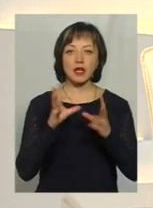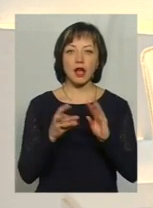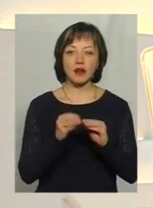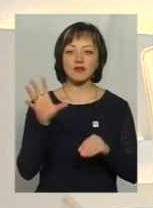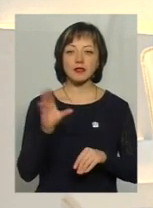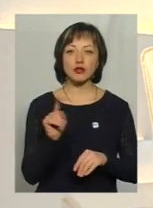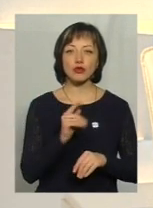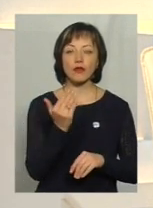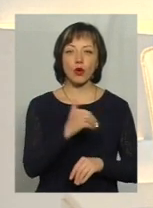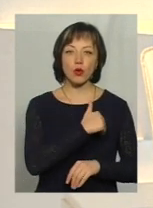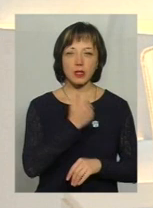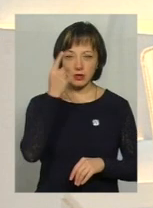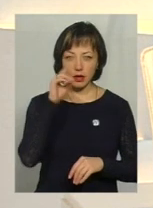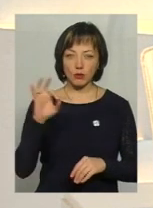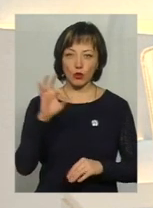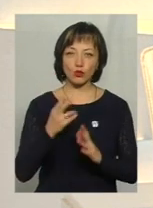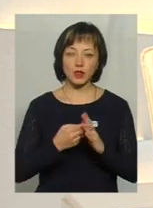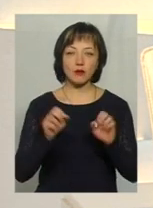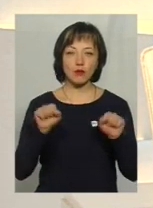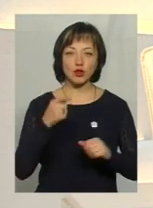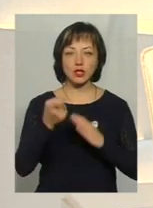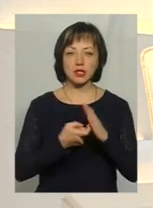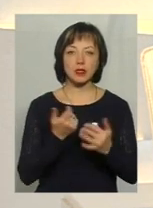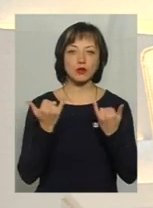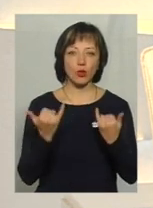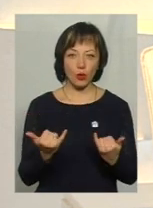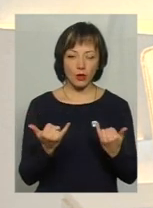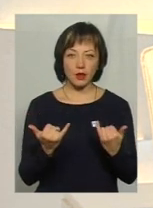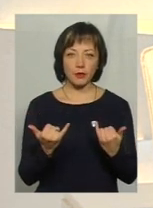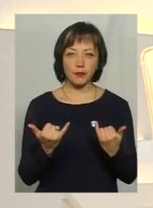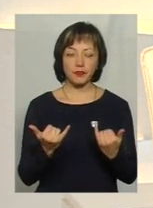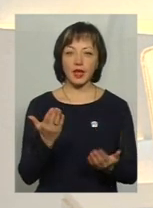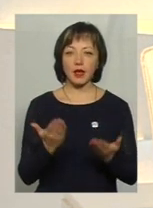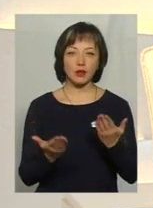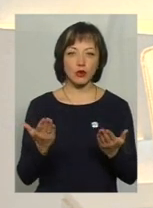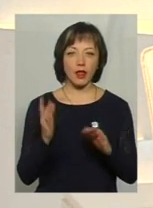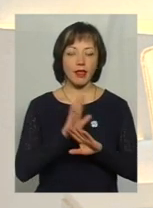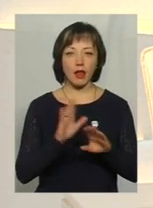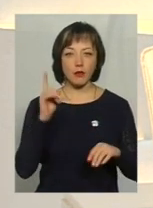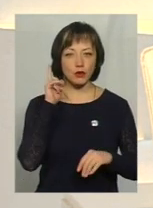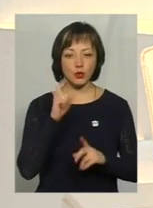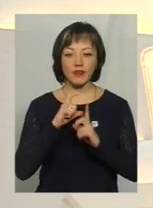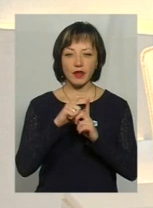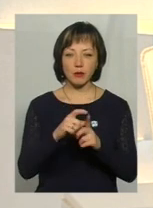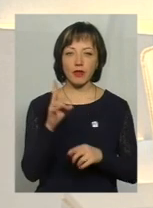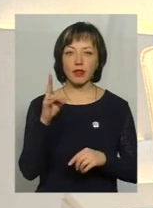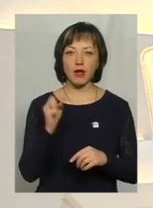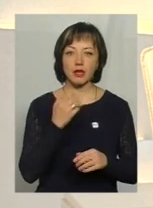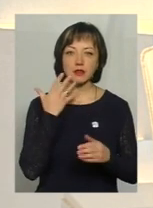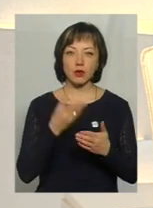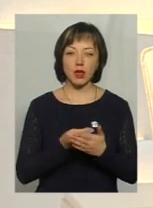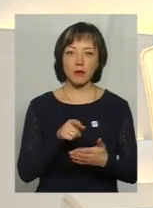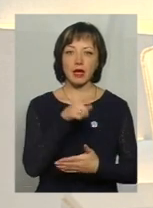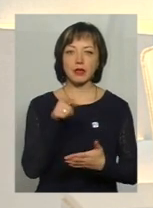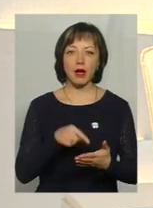все, що ви хотіли знати про субсидії, ви можете дізнатися сьогодні. Якщо не почуєте відповідь на своє